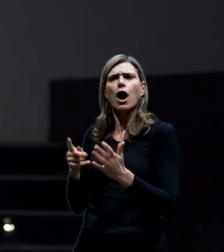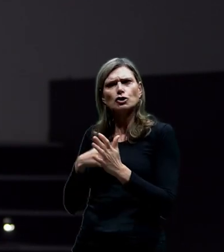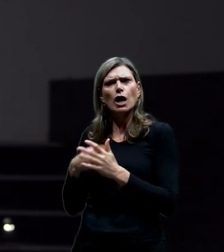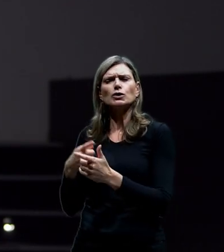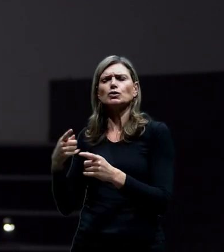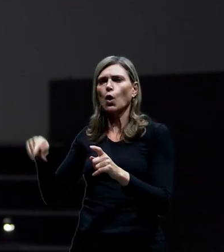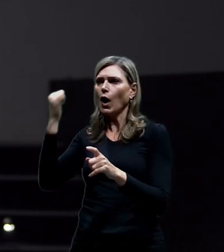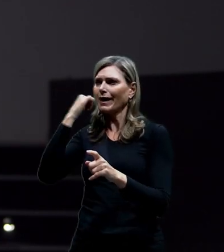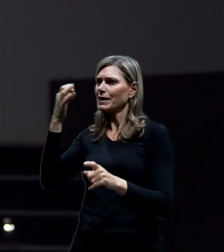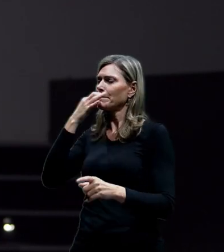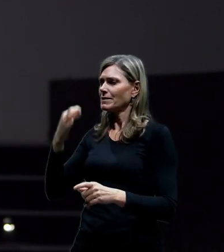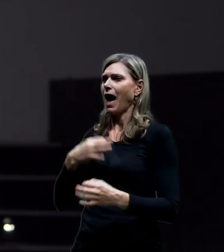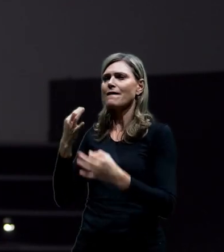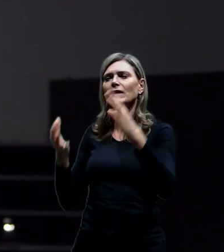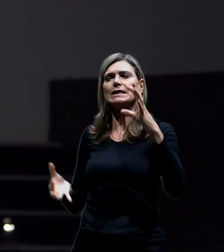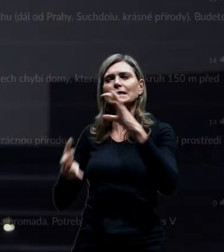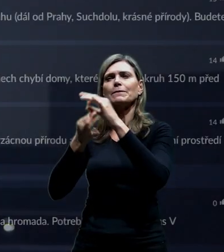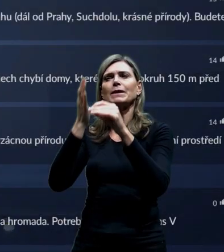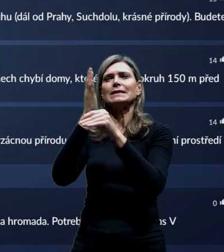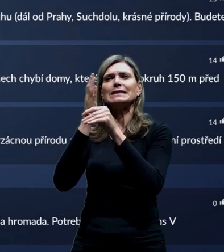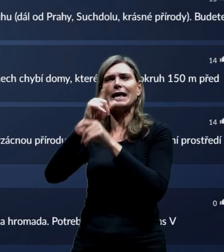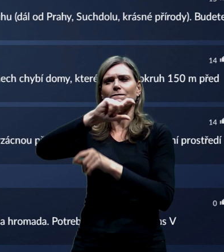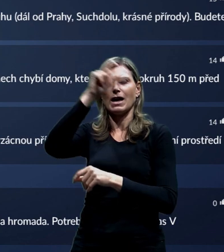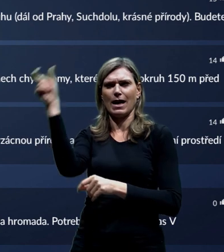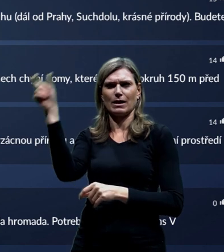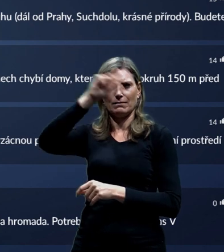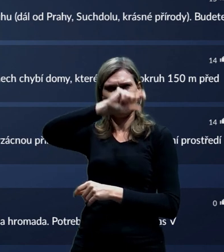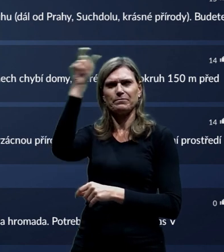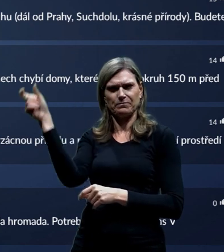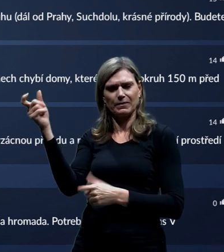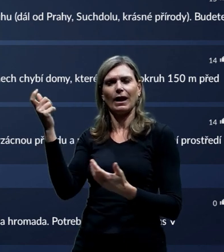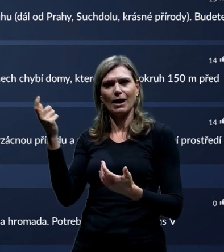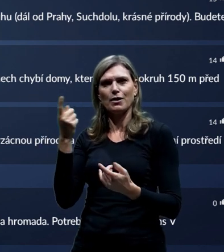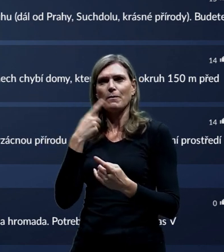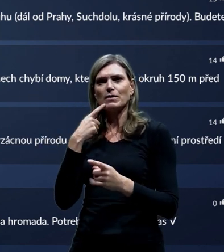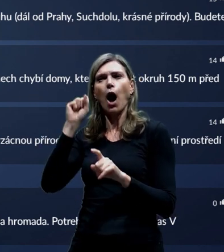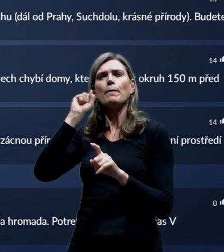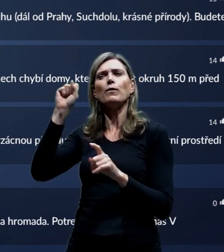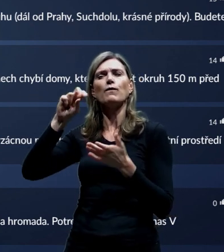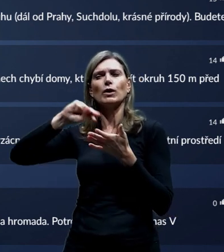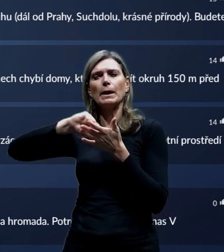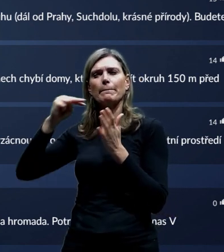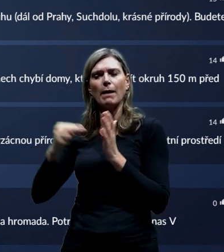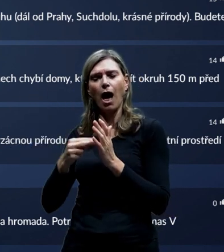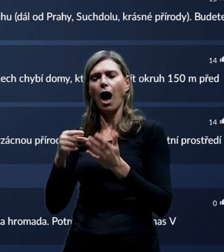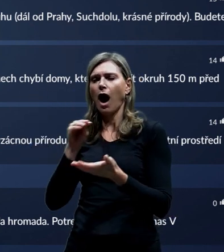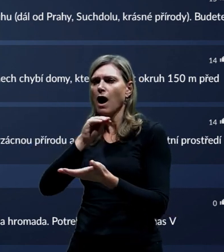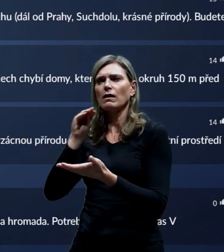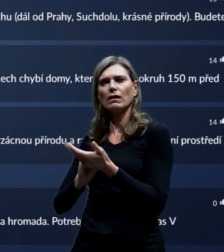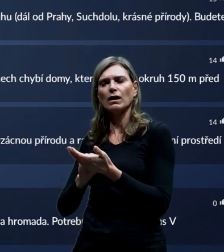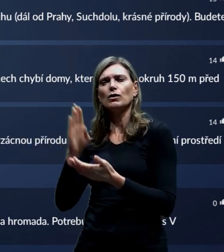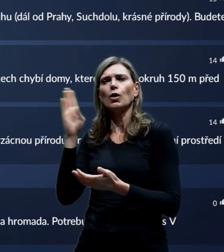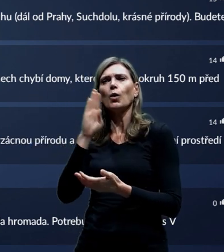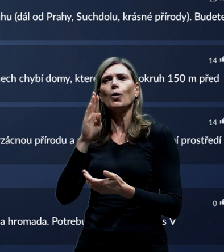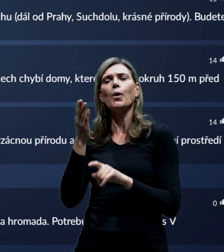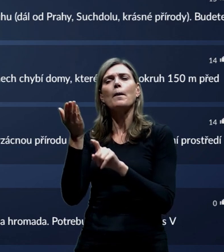dotaz právě na tu severní vedení Pražského okruhu na to, že v těch původních plánech nejsou zaneseny domy,